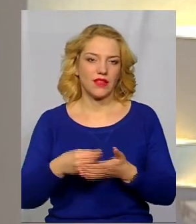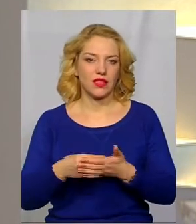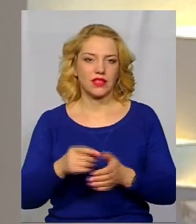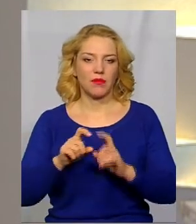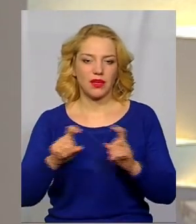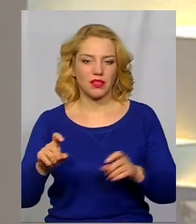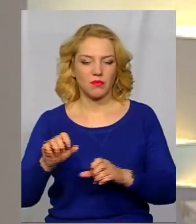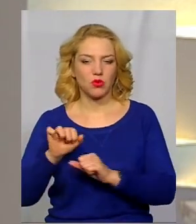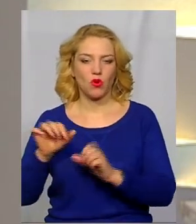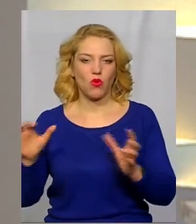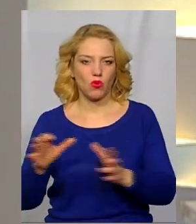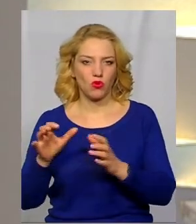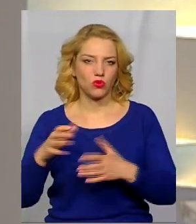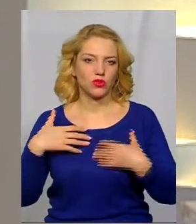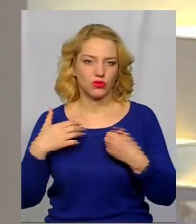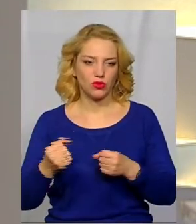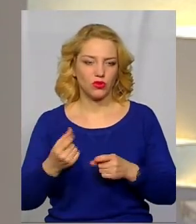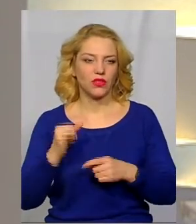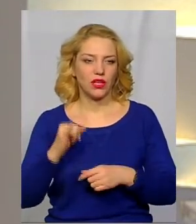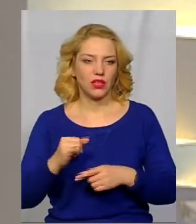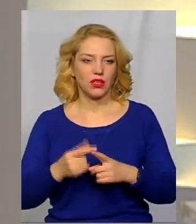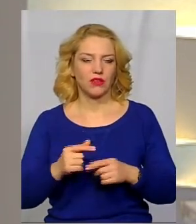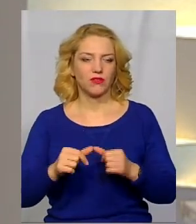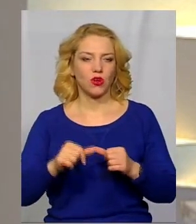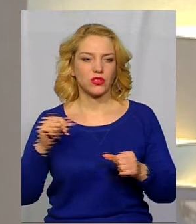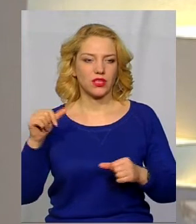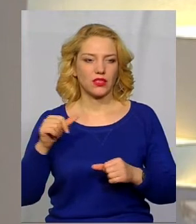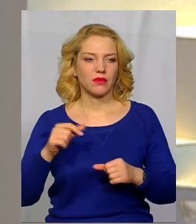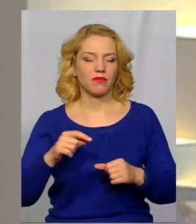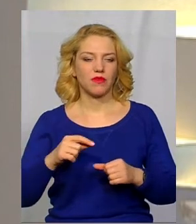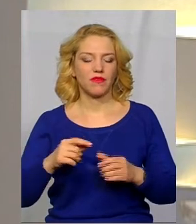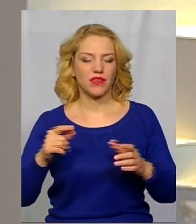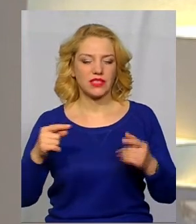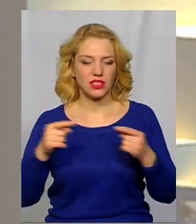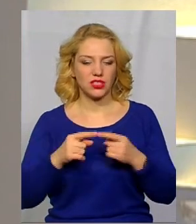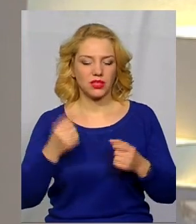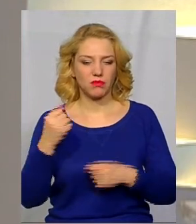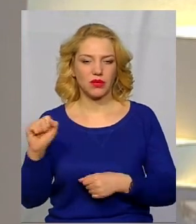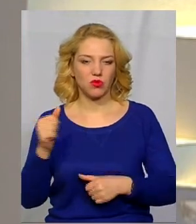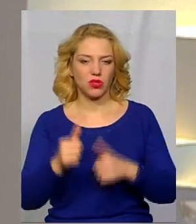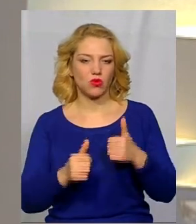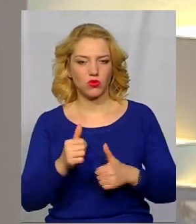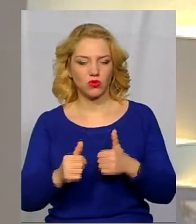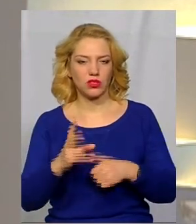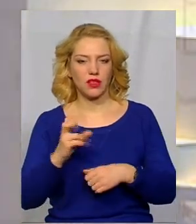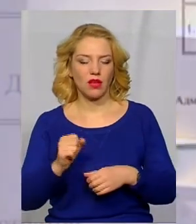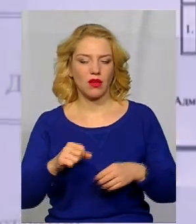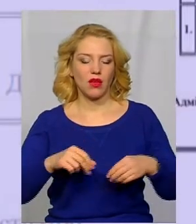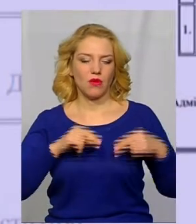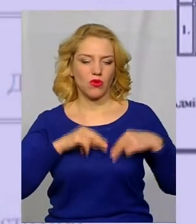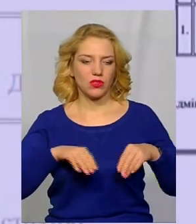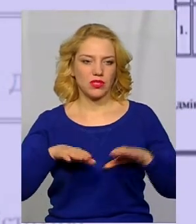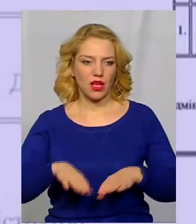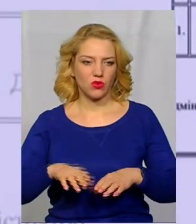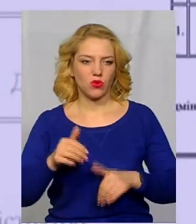охорони здоров'я. от стосовно останнього, минулого тижня ви значили переможця конкурсу на посаду директора. Ним став Олександр Худенко.